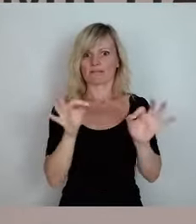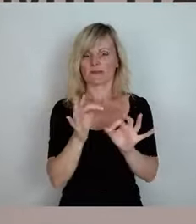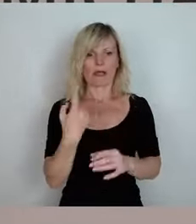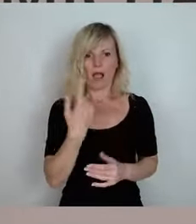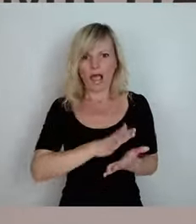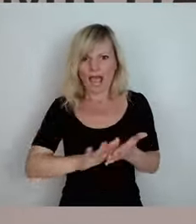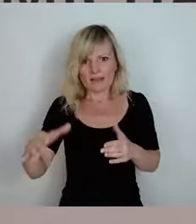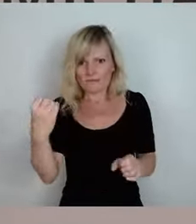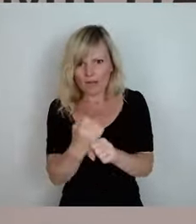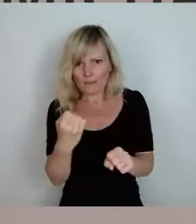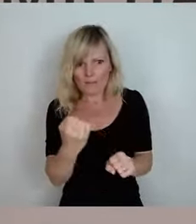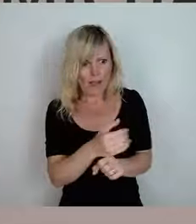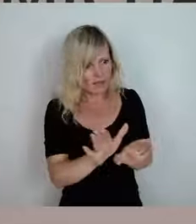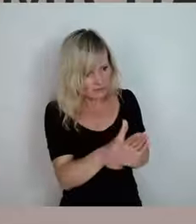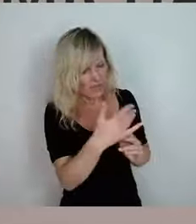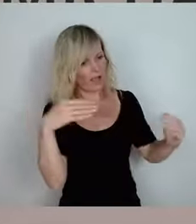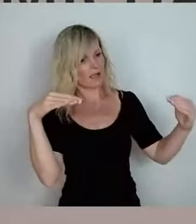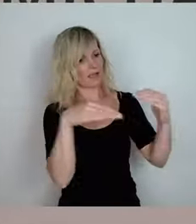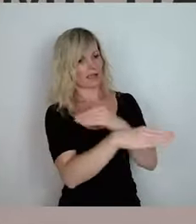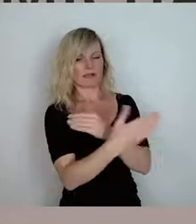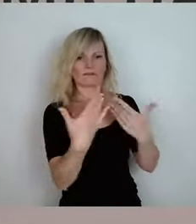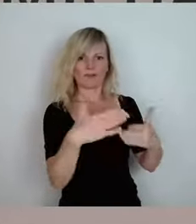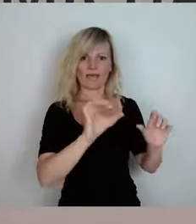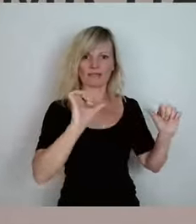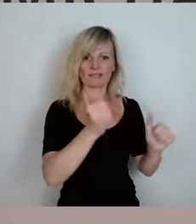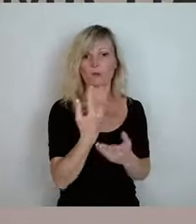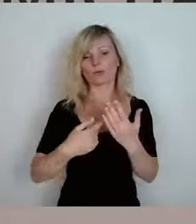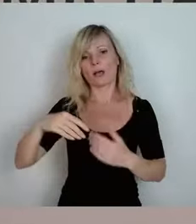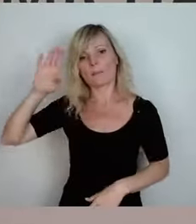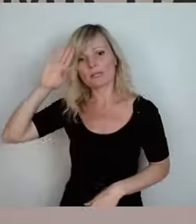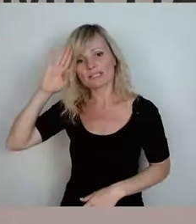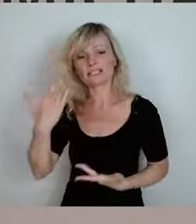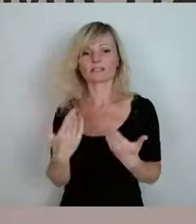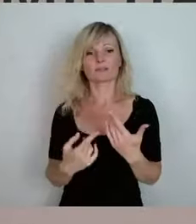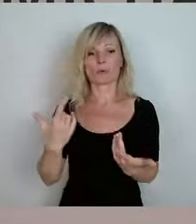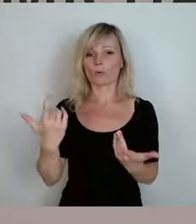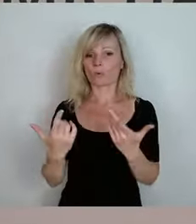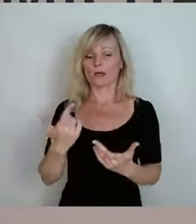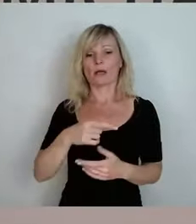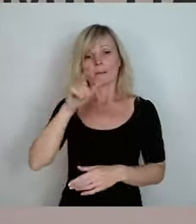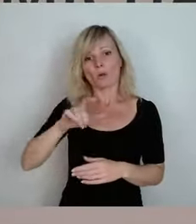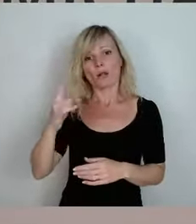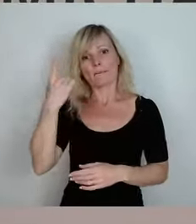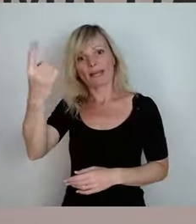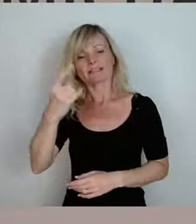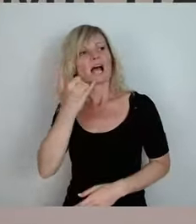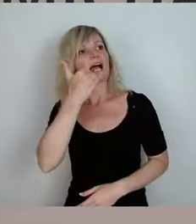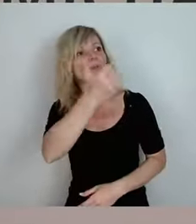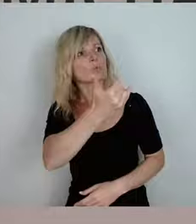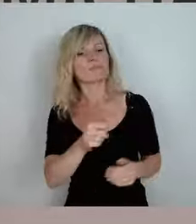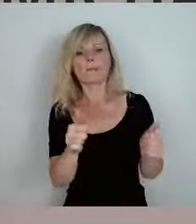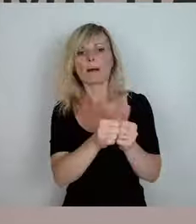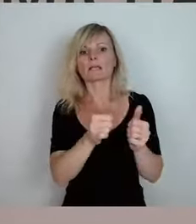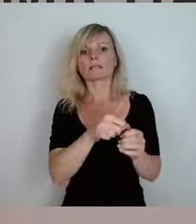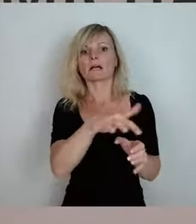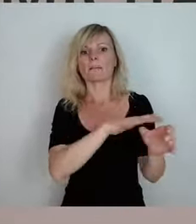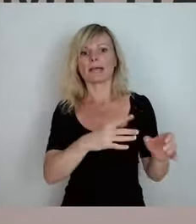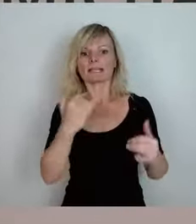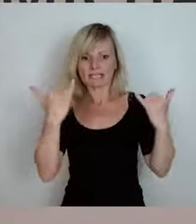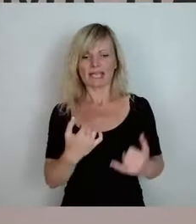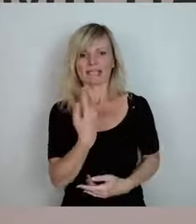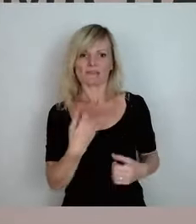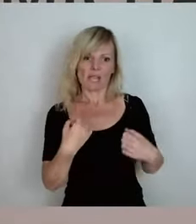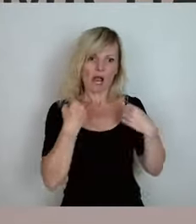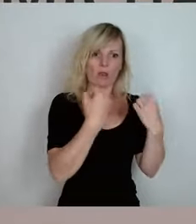Oder die Polizisten oder die Bürgermeister aus dem Erzgebirge, die anrufen in der Partnergemeinde, wir fahren jetzt los, können wir euch helfen. Oder dieses